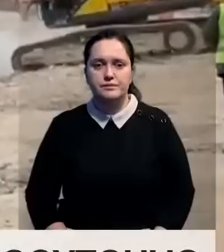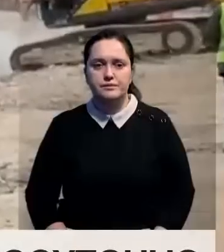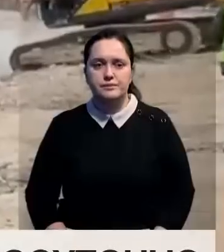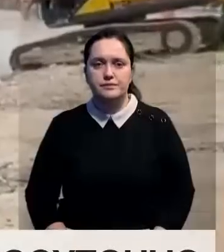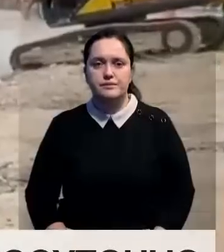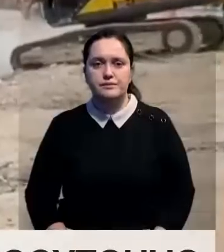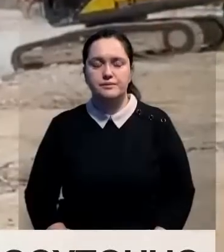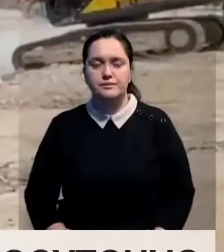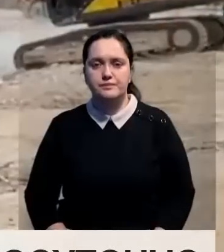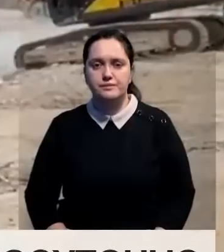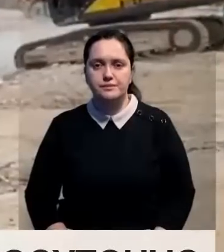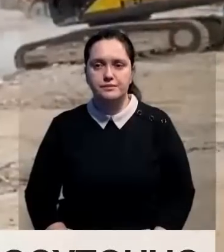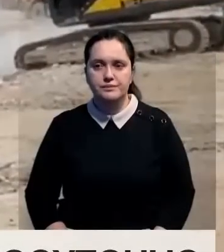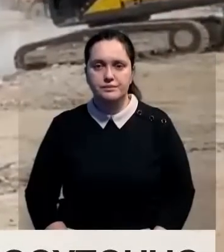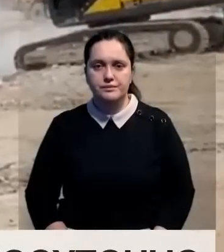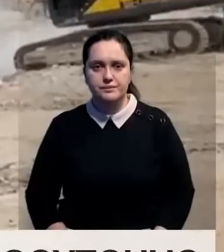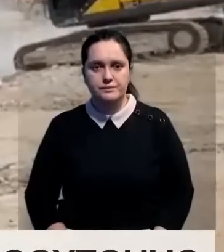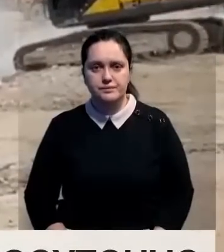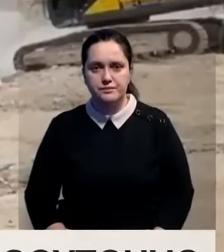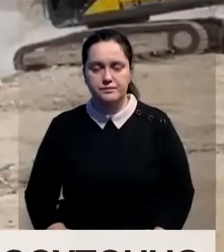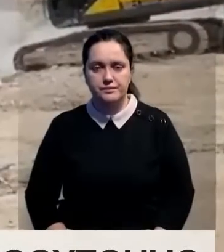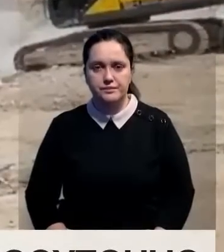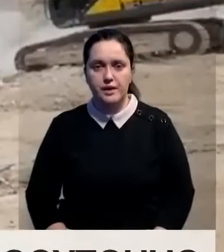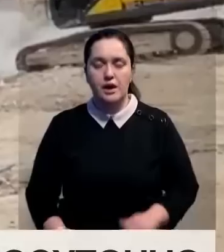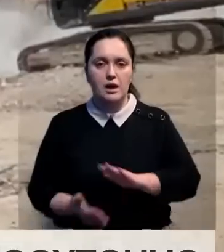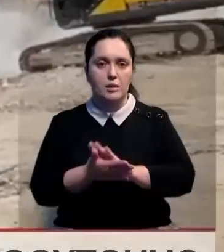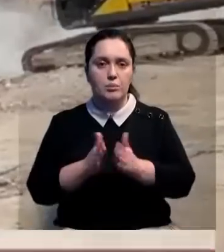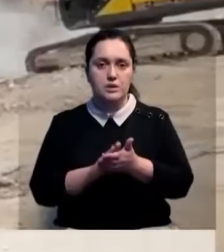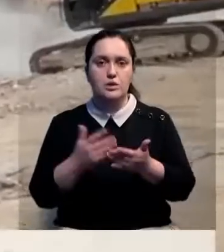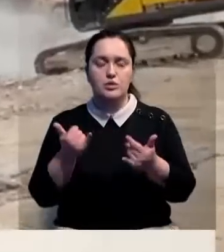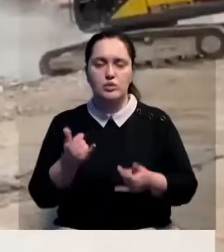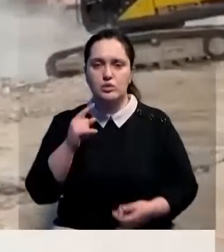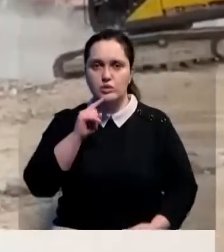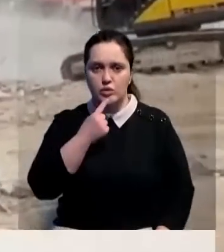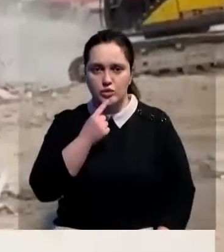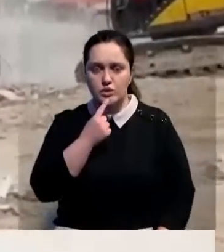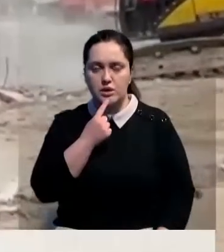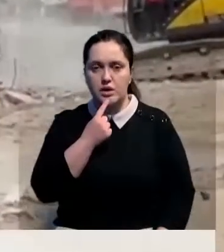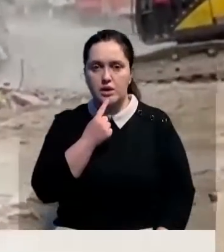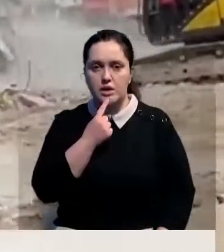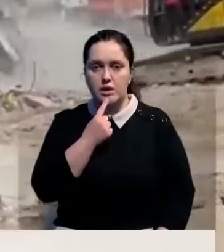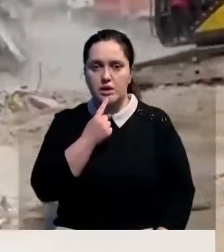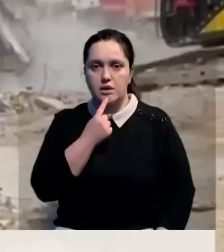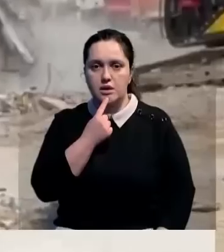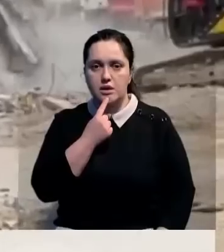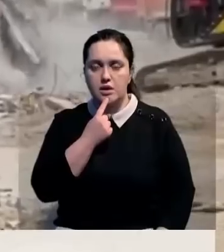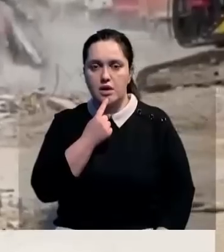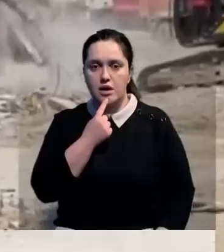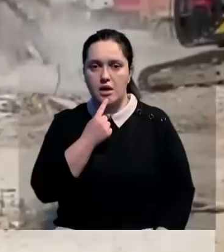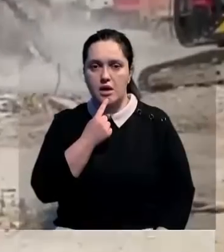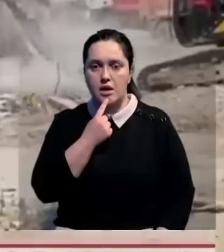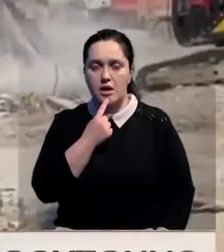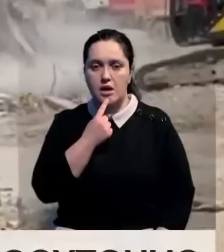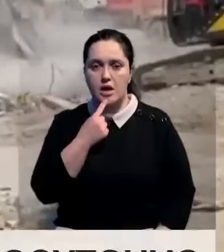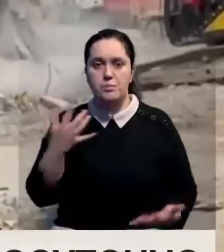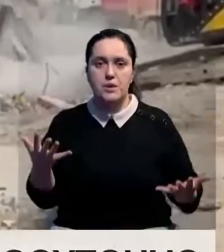На сегодняшний день обстановка сохраняется сложная. Сводная группа спасателей